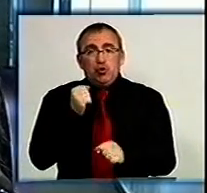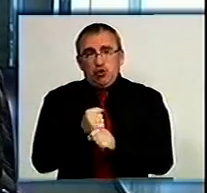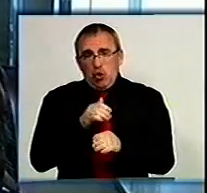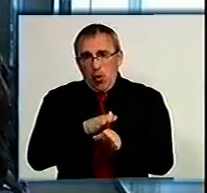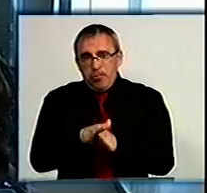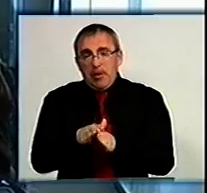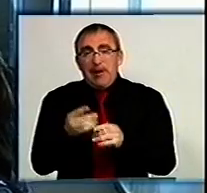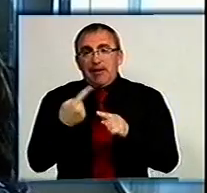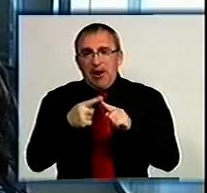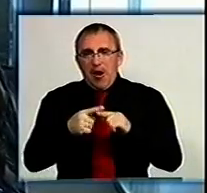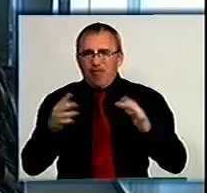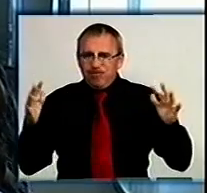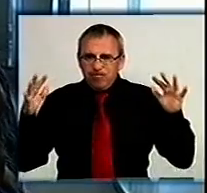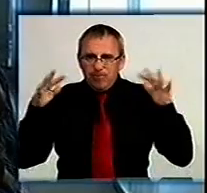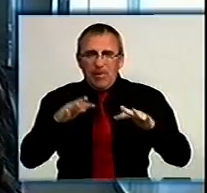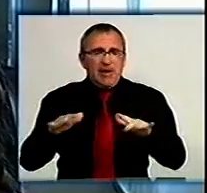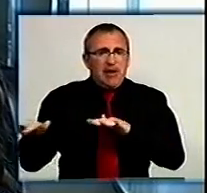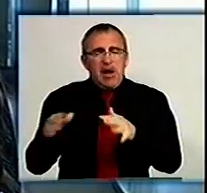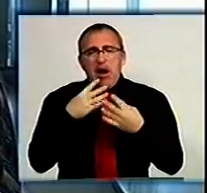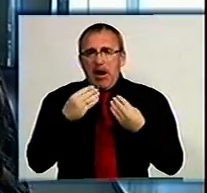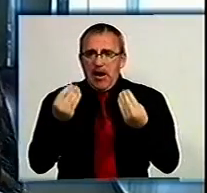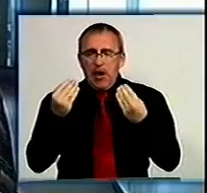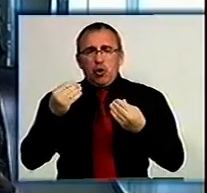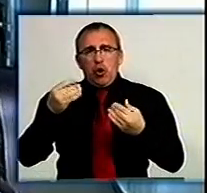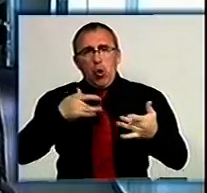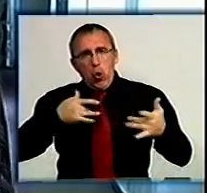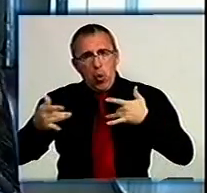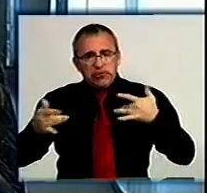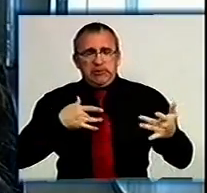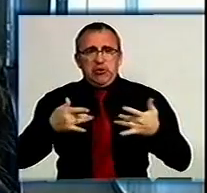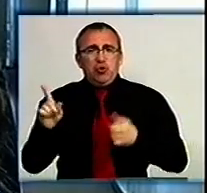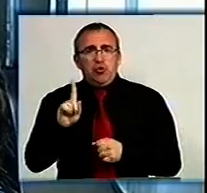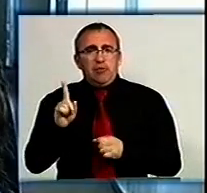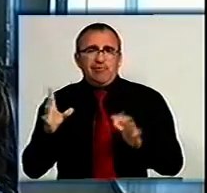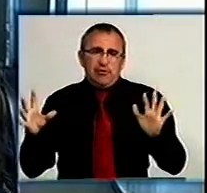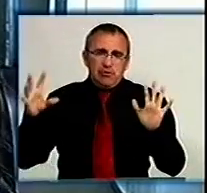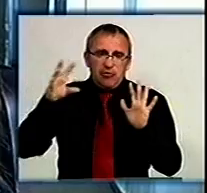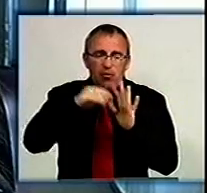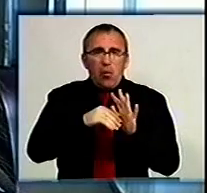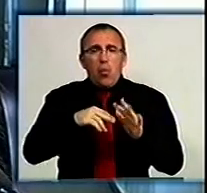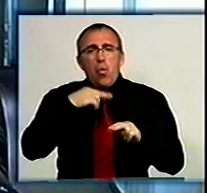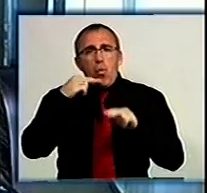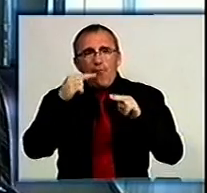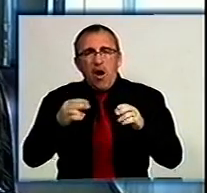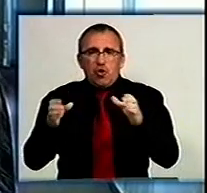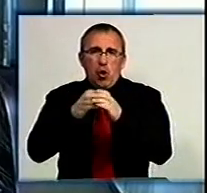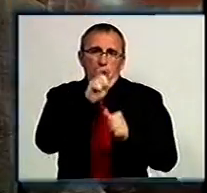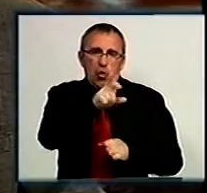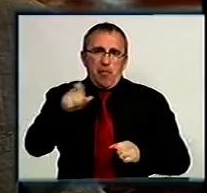таке масштабніше дійство, гарний концерт, щоб залучити увагу громадськості.